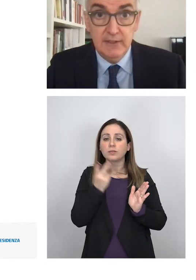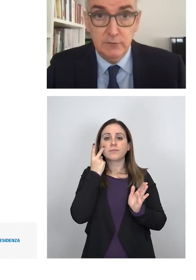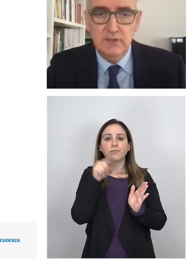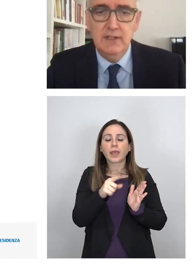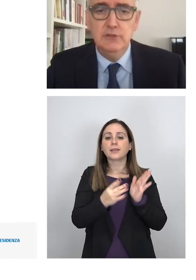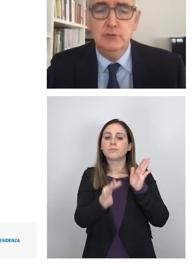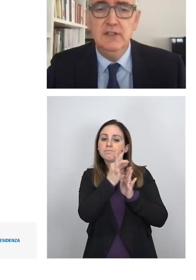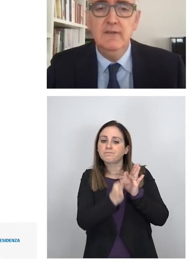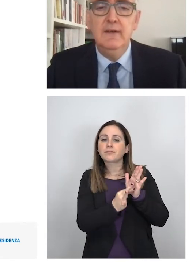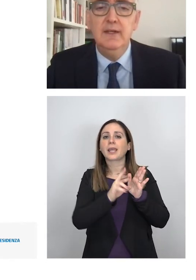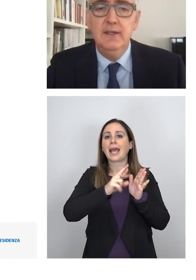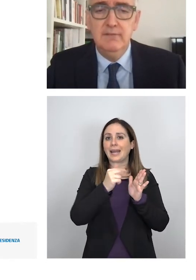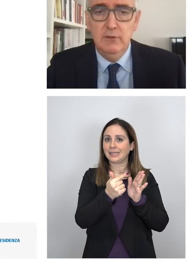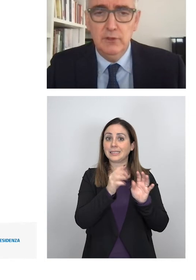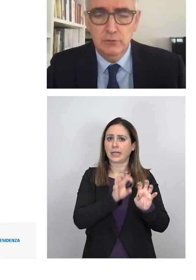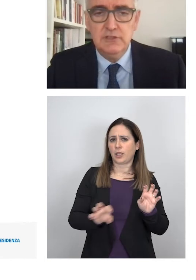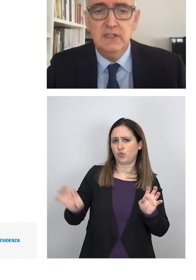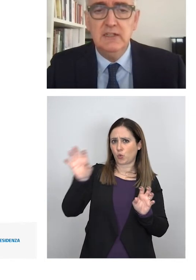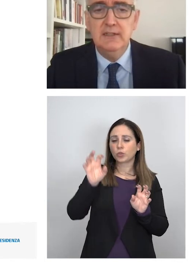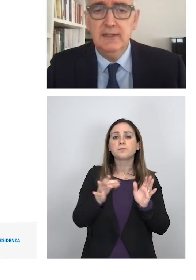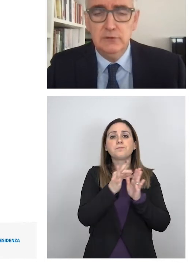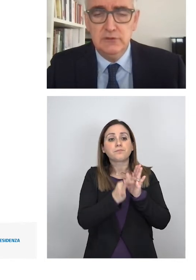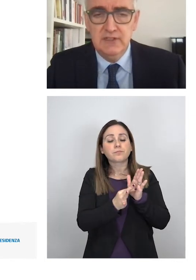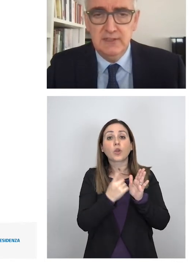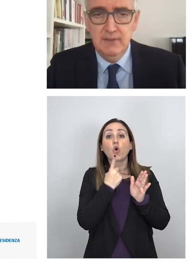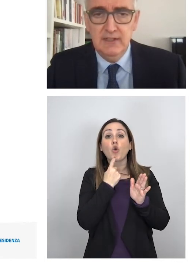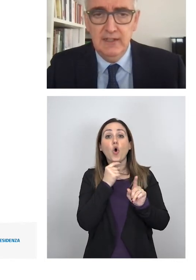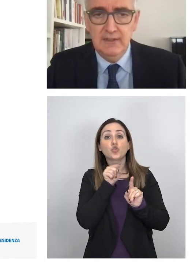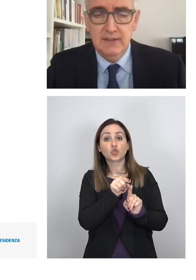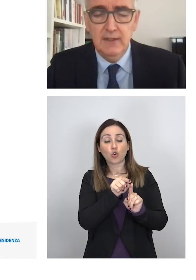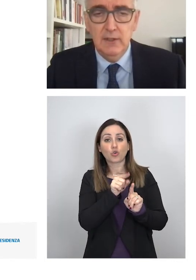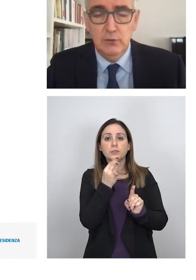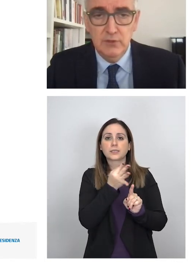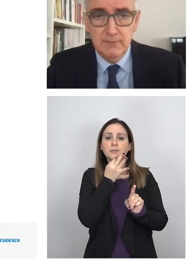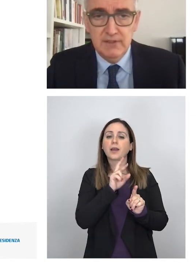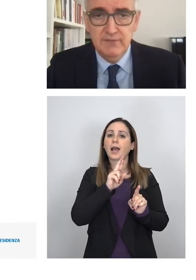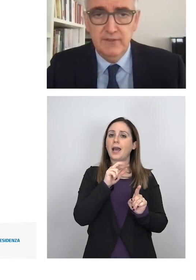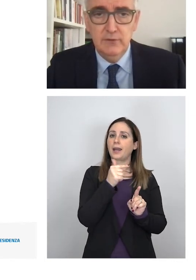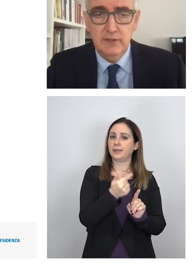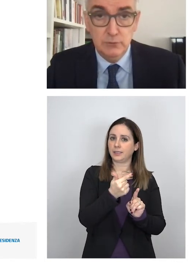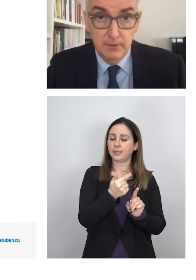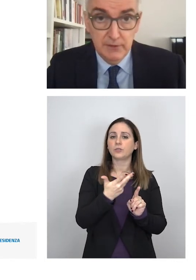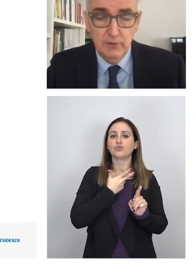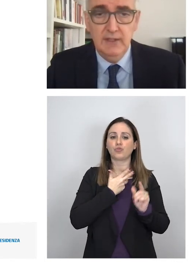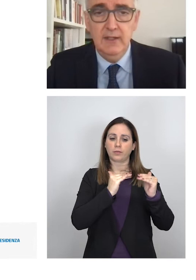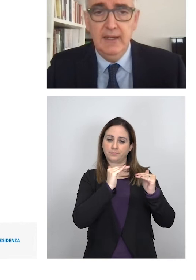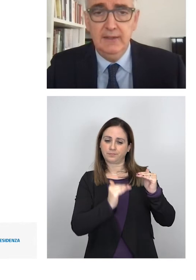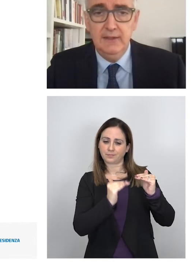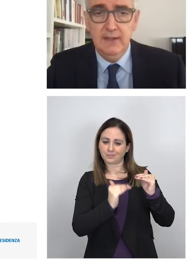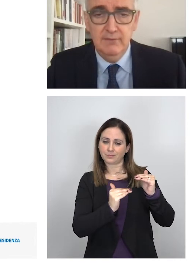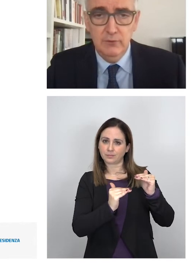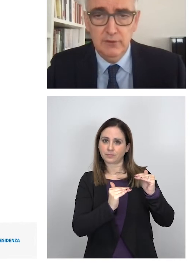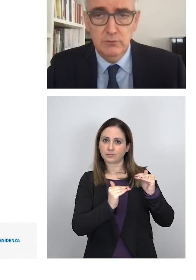dell'RT in tutte le regioni i valori rossi indicano sostanzialmente l'RT con un limite inferiore superiore